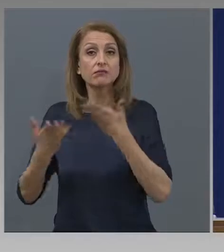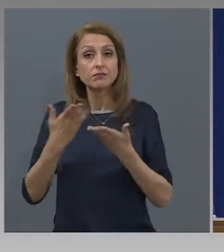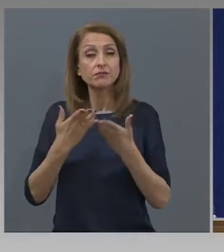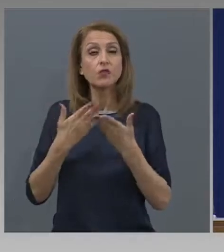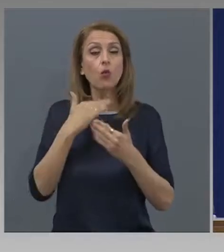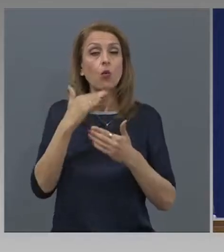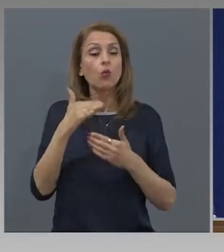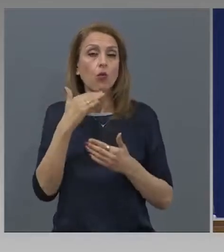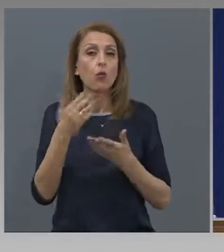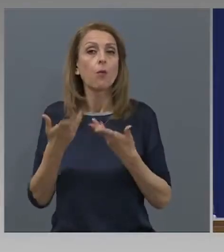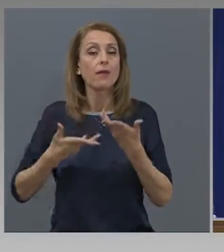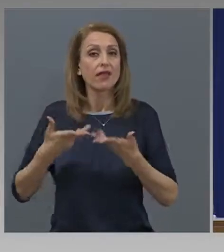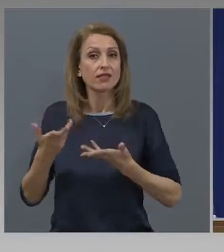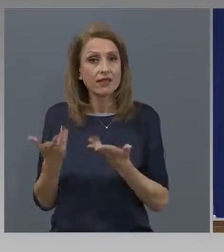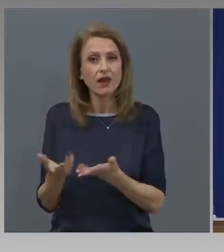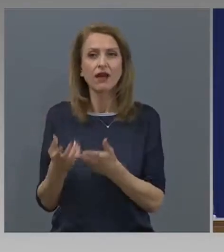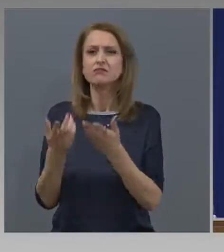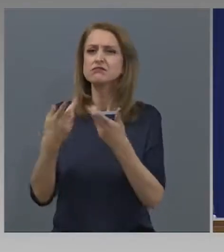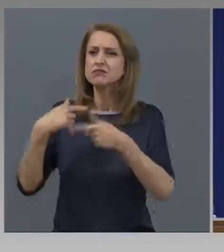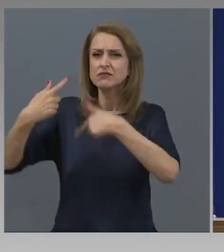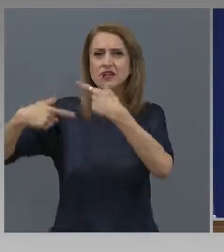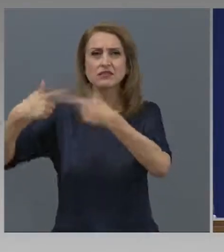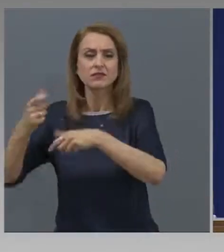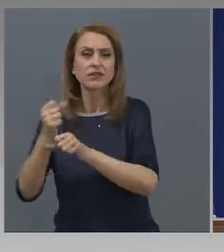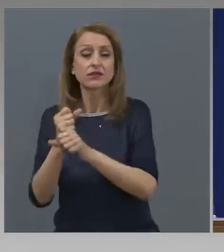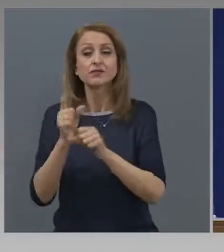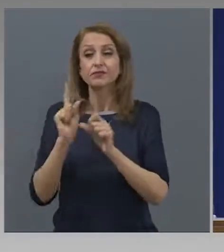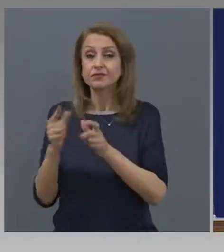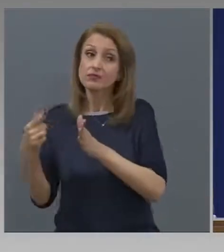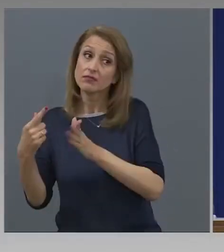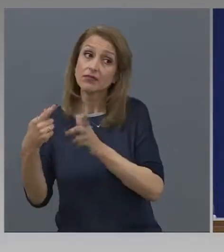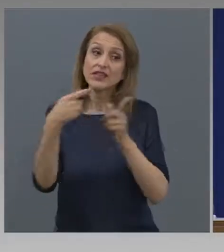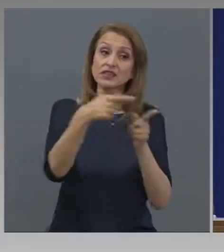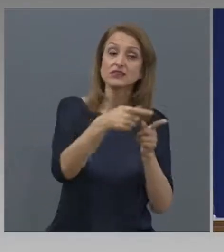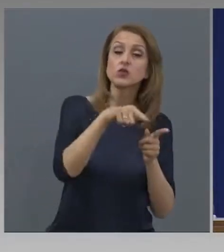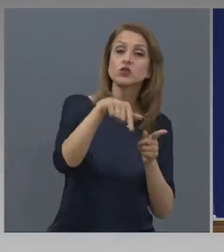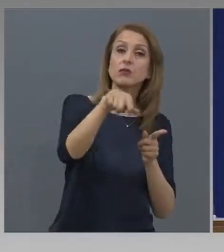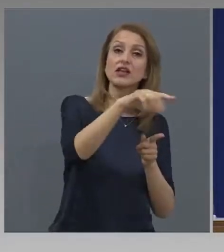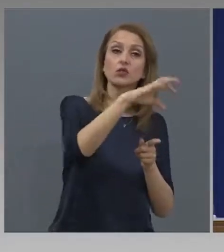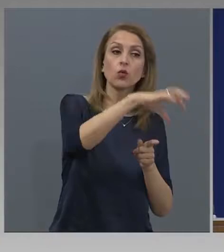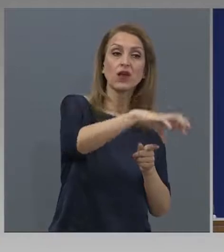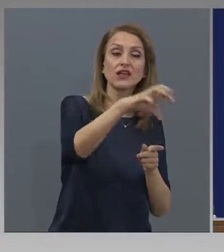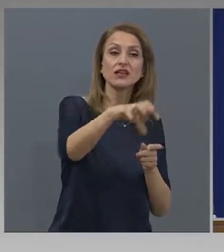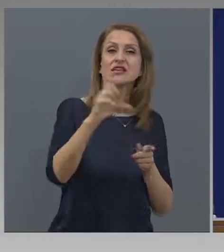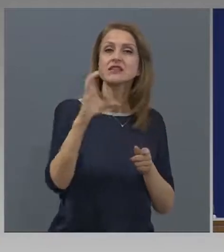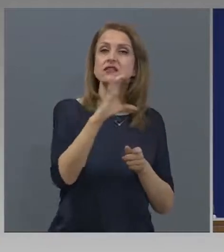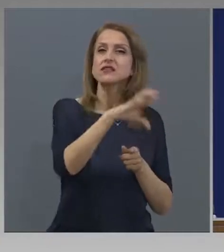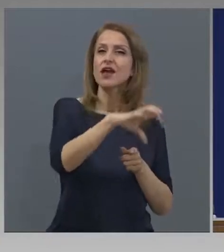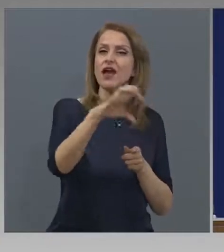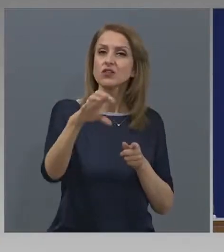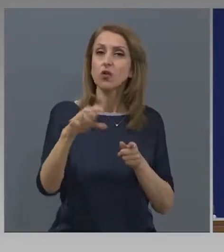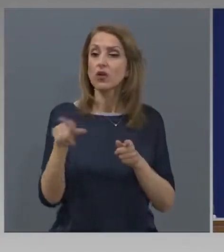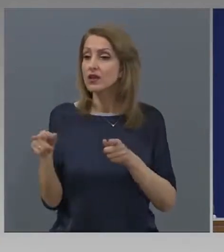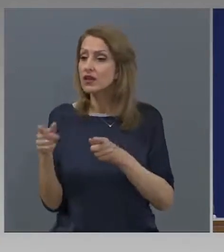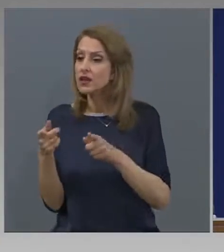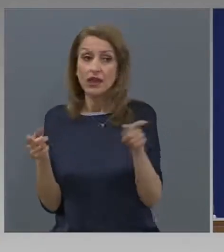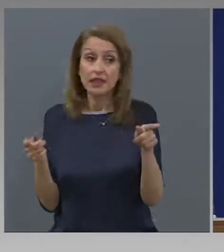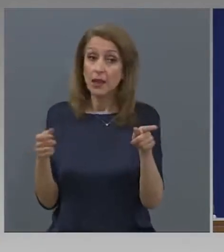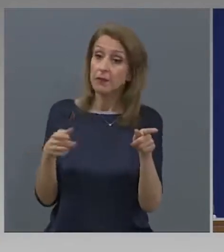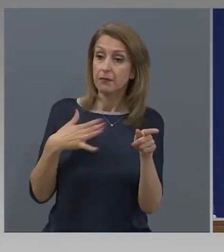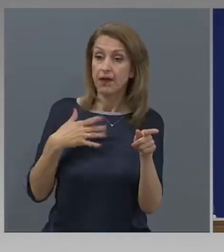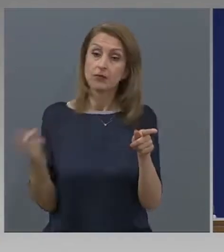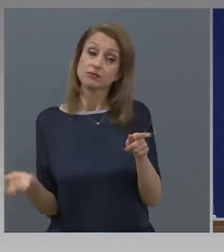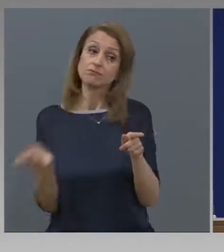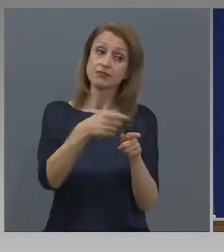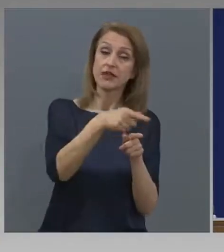ориентиране и планиране така, че да могат да бъдат насочени към сектори, в които след периода на кризата ще има нужда от